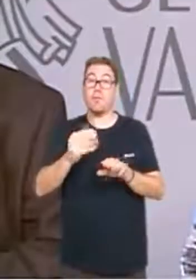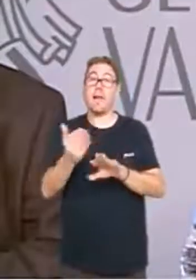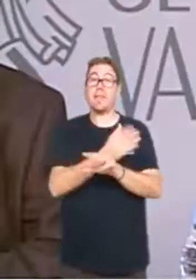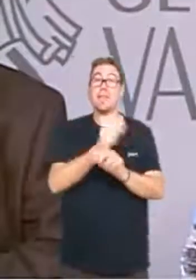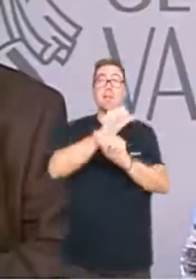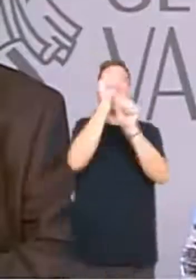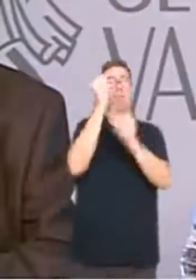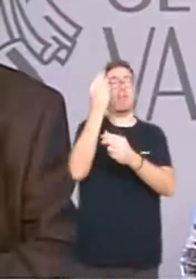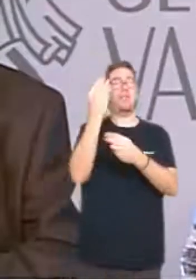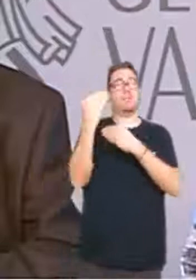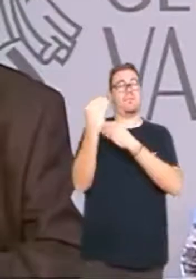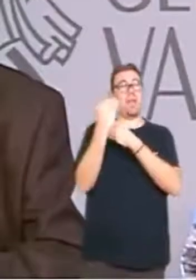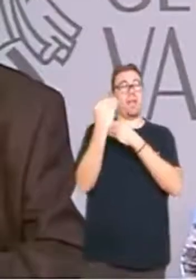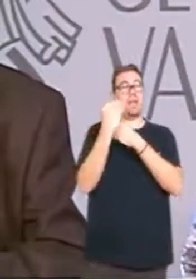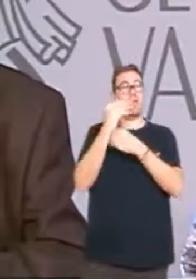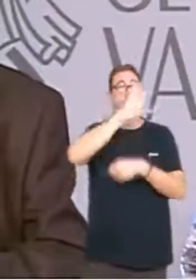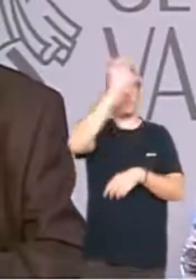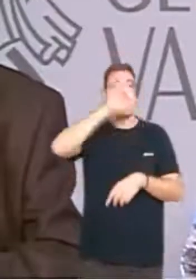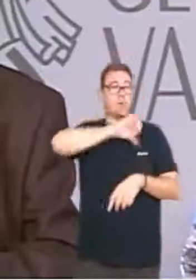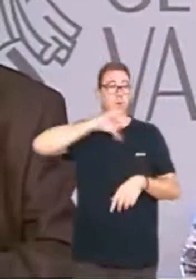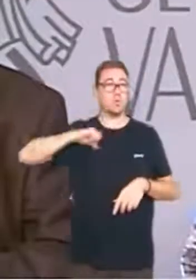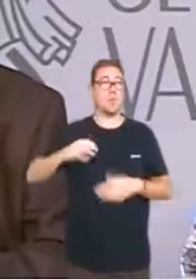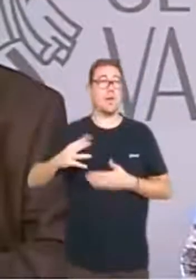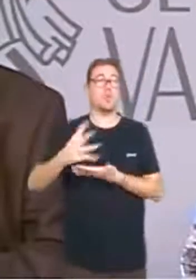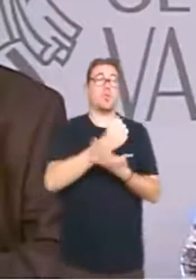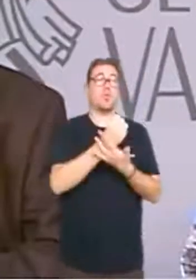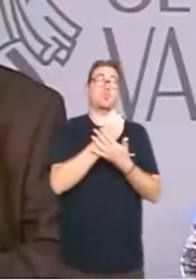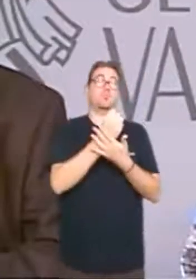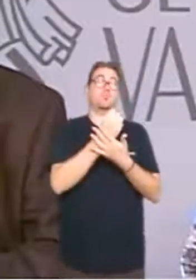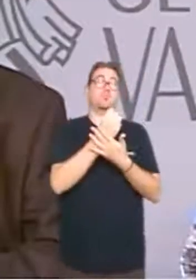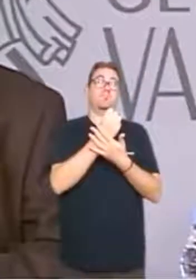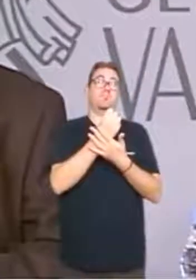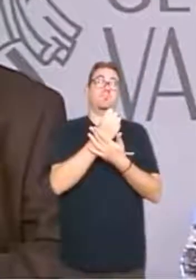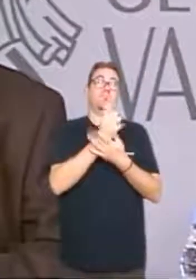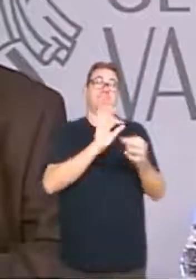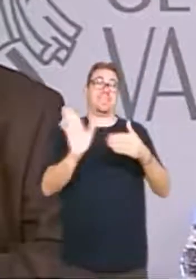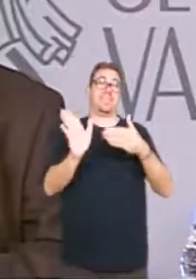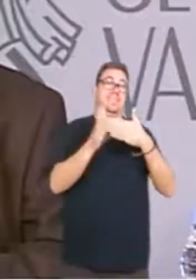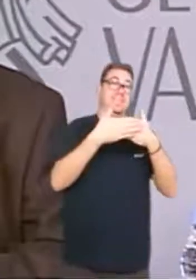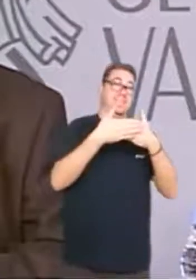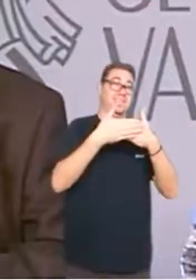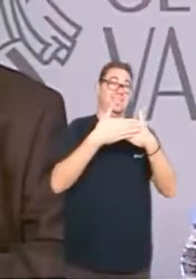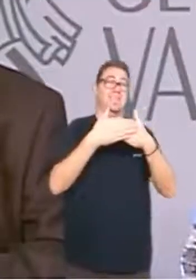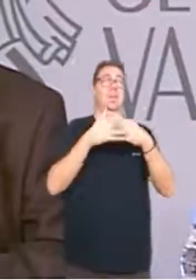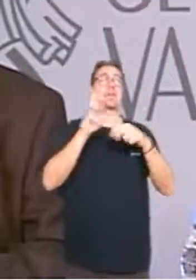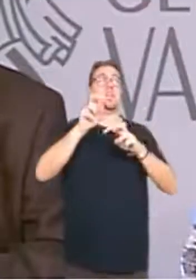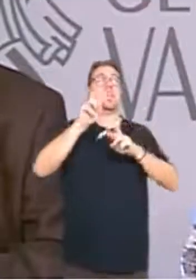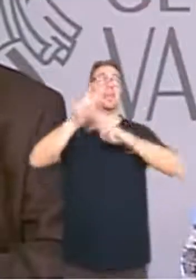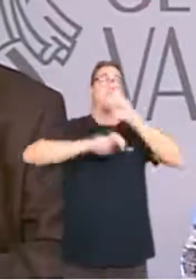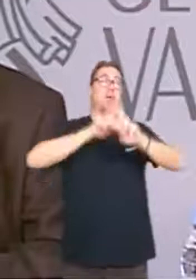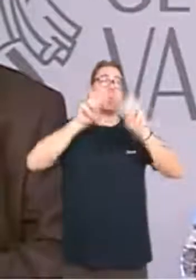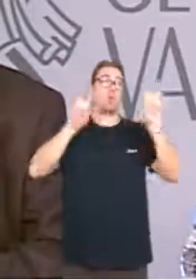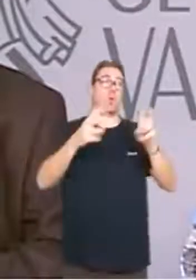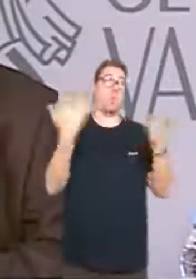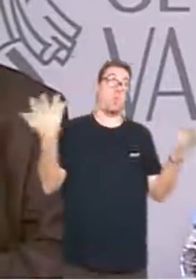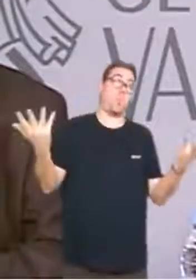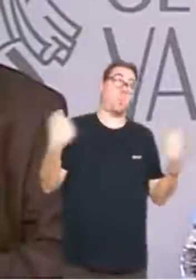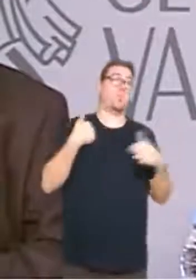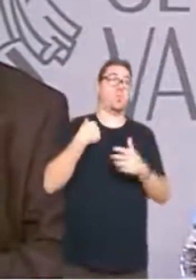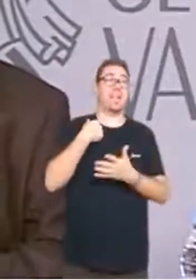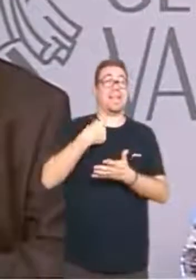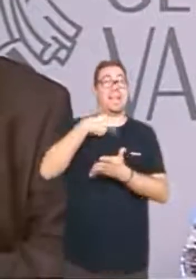finançament de les comunitats autònomes s'haurà tancat i s'haurà renovat i per tant aquesta